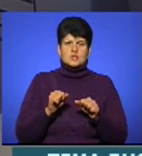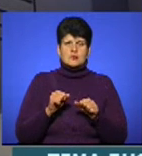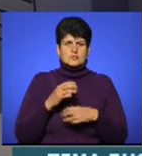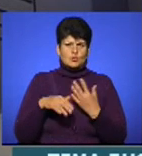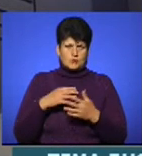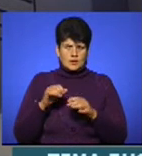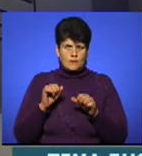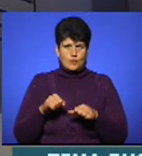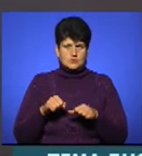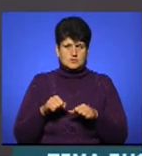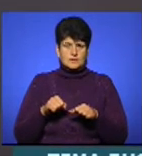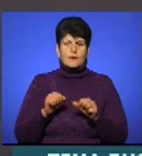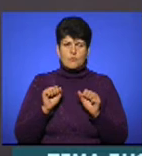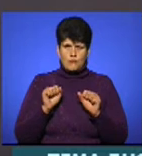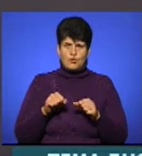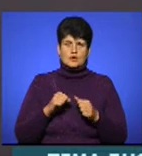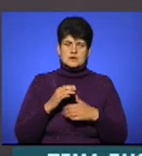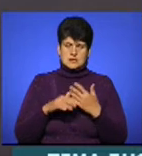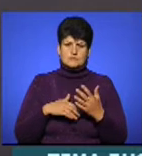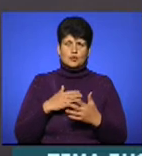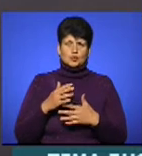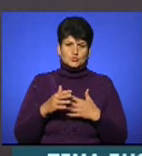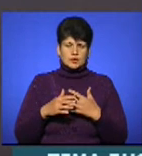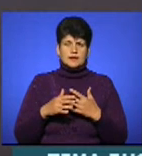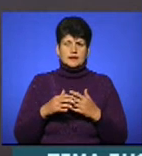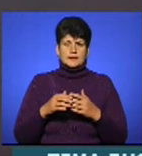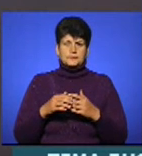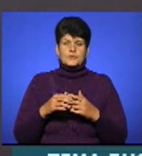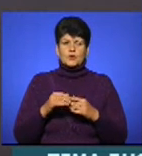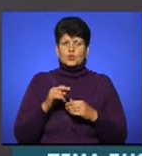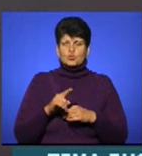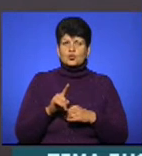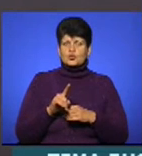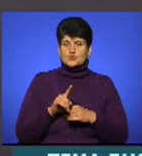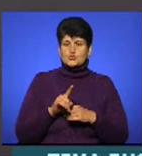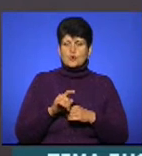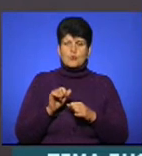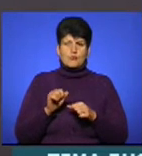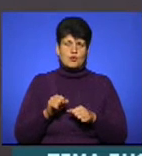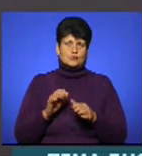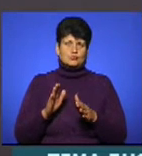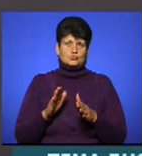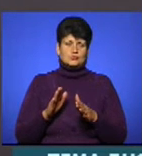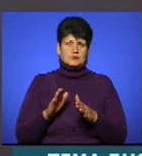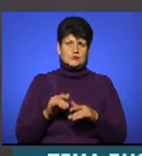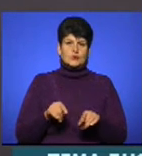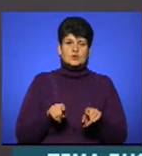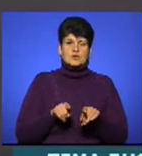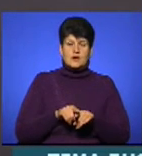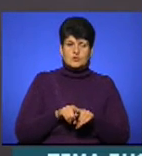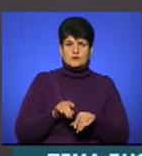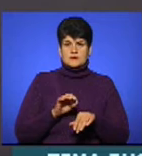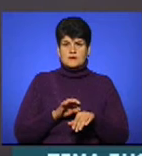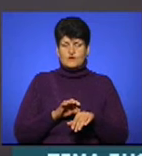їх? Можна сплутати, тому що може бути типовий, нетиповий перебіг